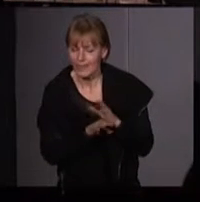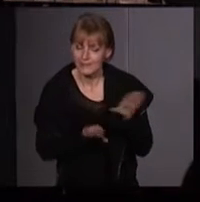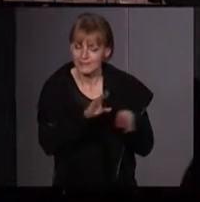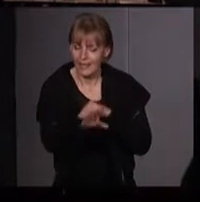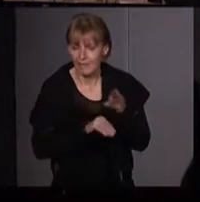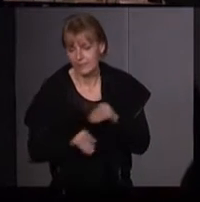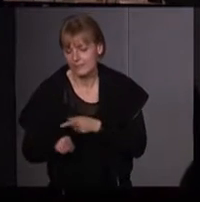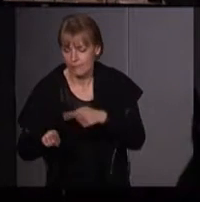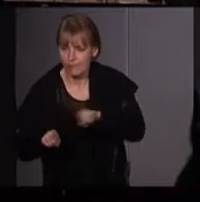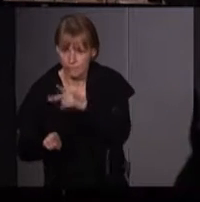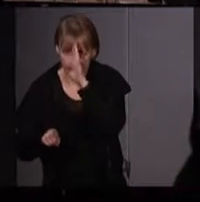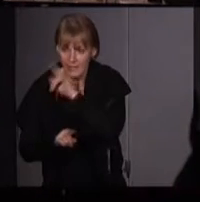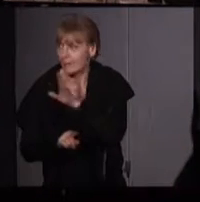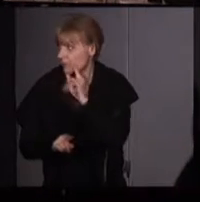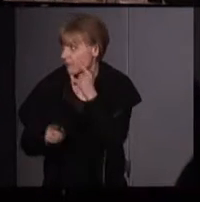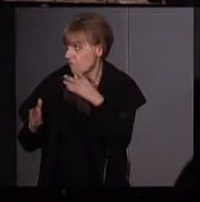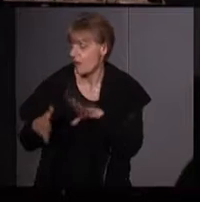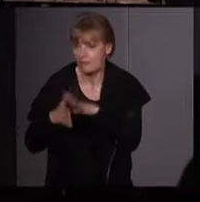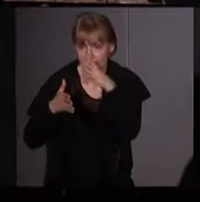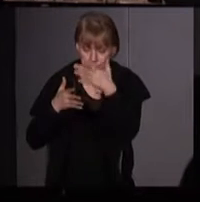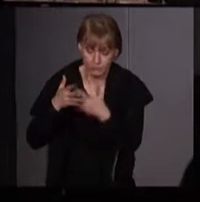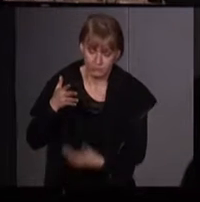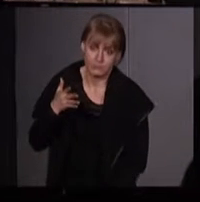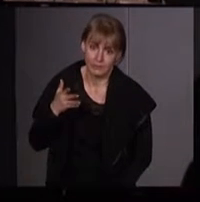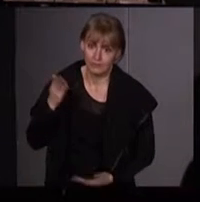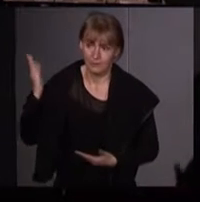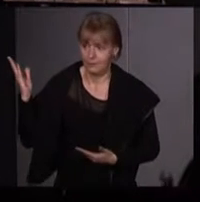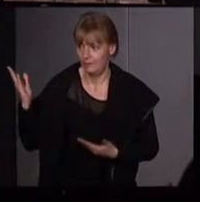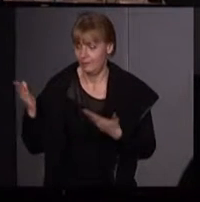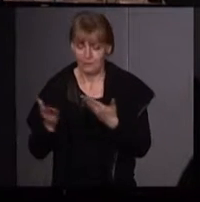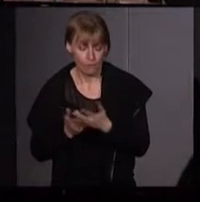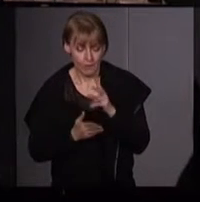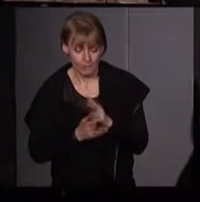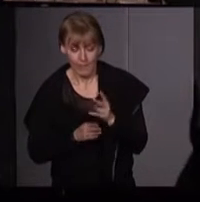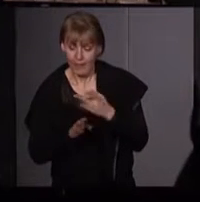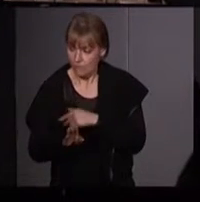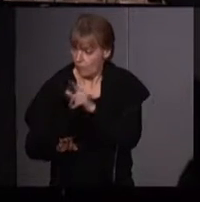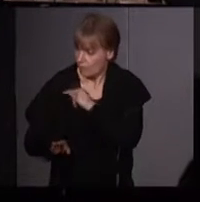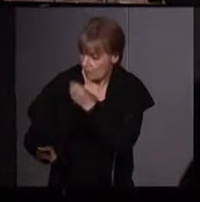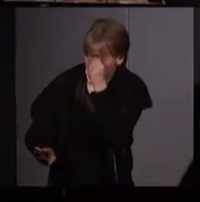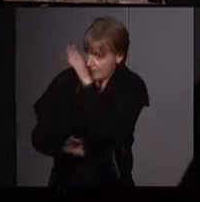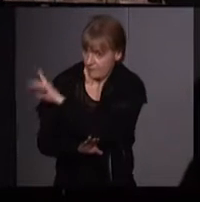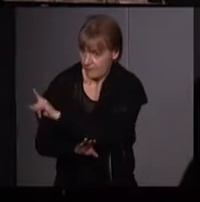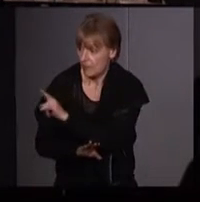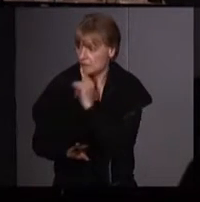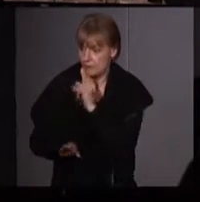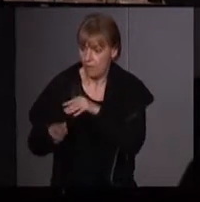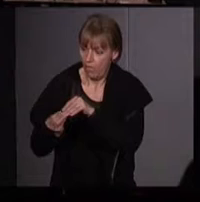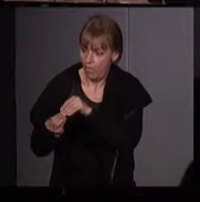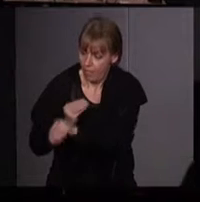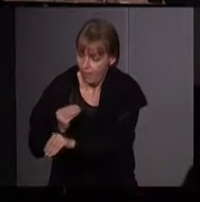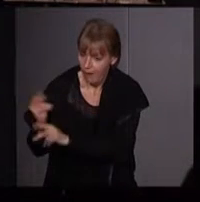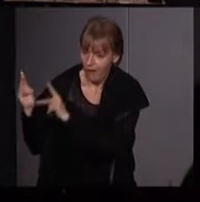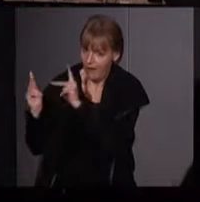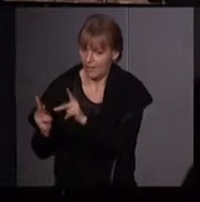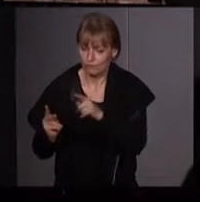on a plein d'images. La presse a fort médiatisé les choses. Comme elle n'avait pas averti la police, ils ont tardé à arriver. Donc elles